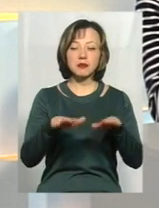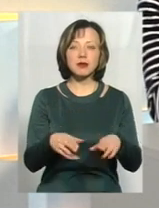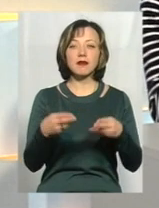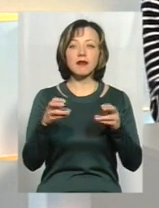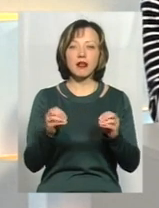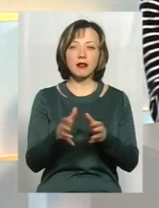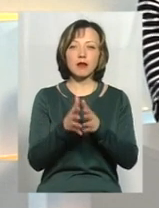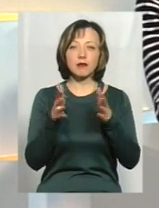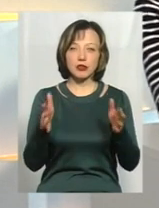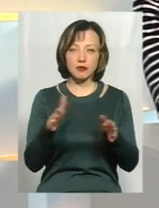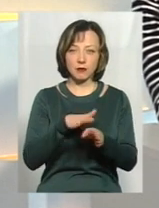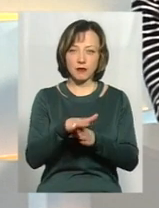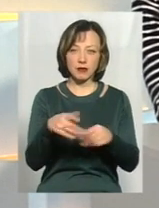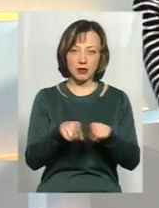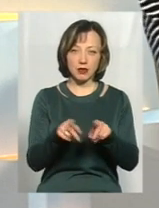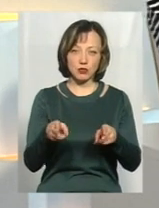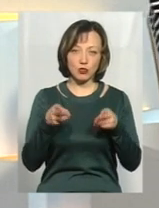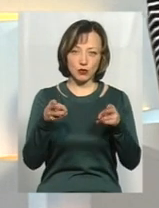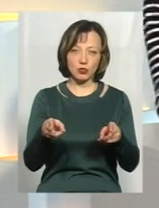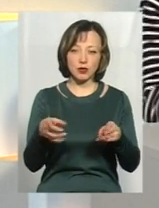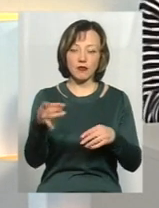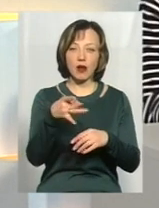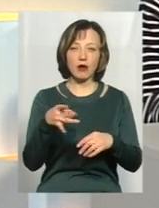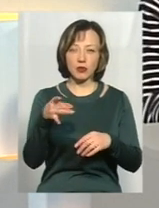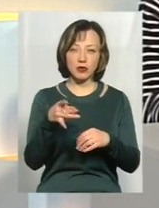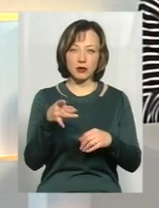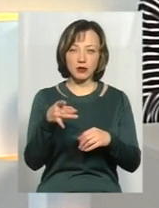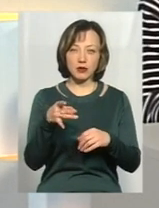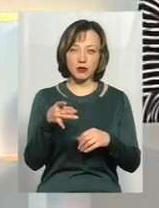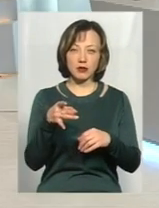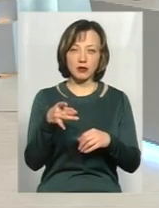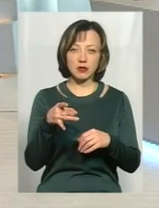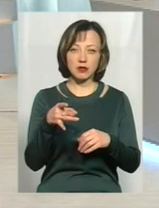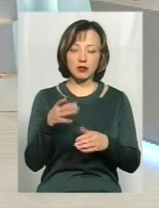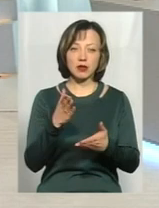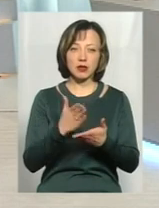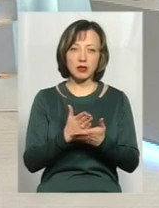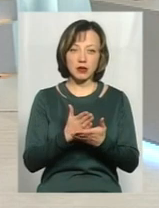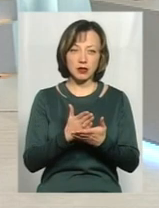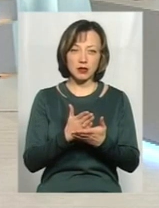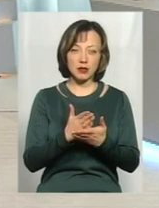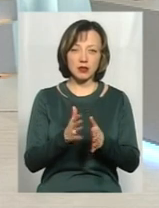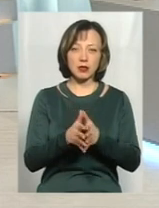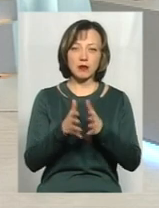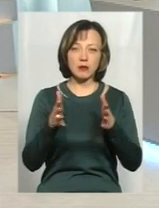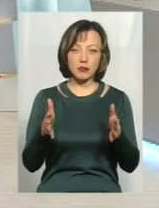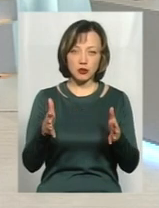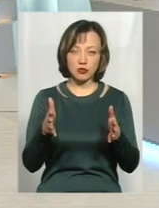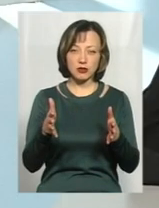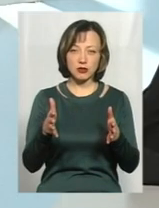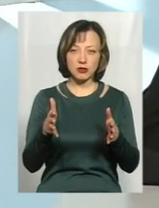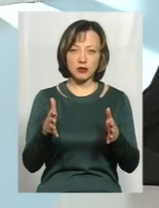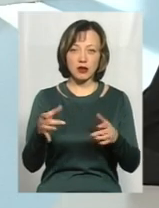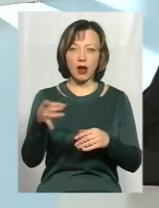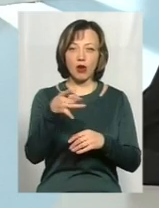найбільше відбуваються такі злочини, там в яких мікрорайонах? Так, є найбільш вражені до цього виду